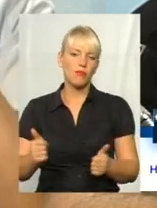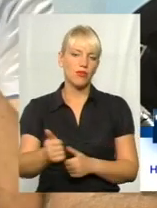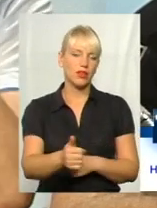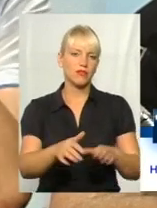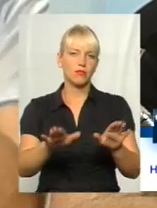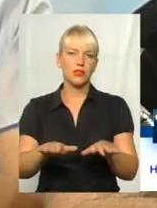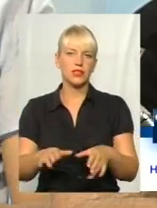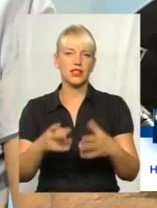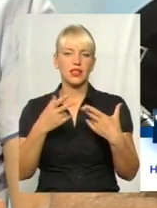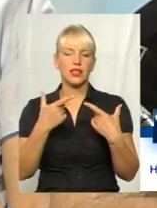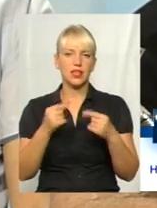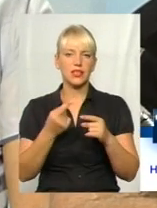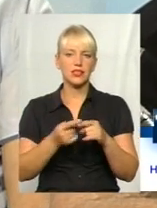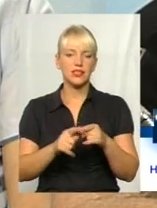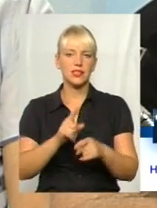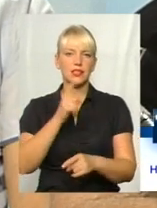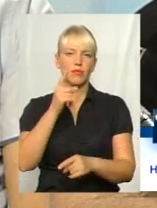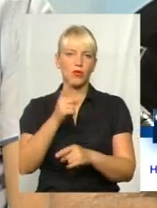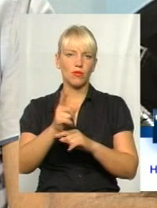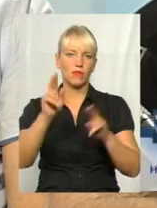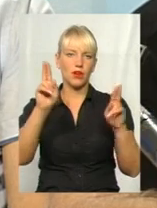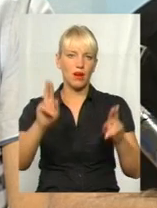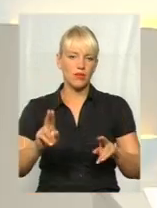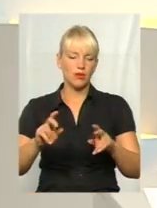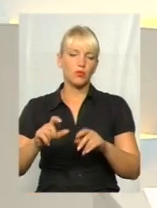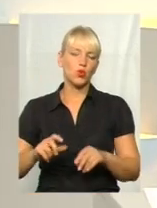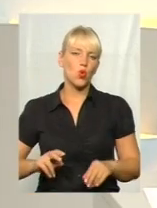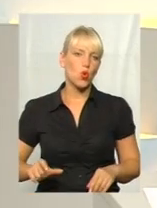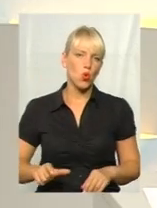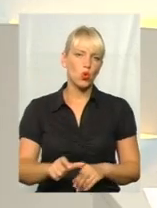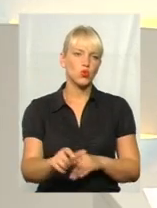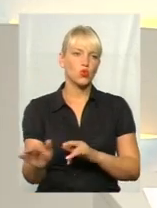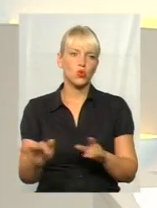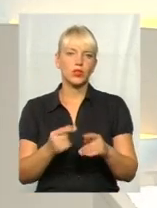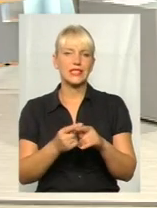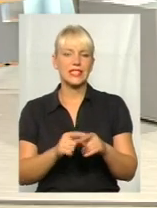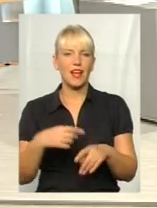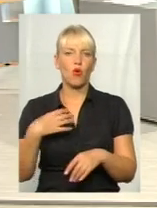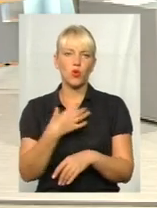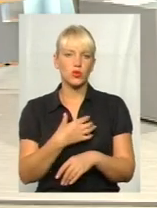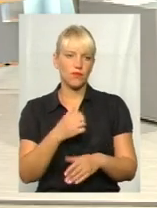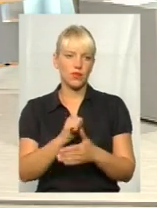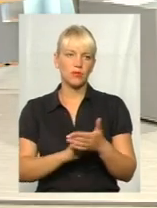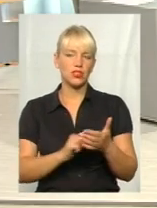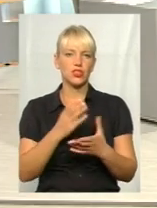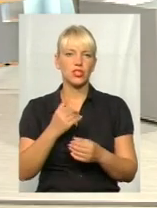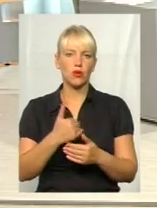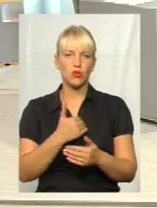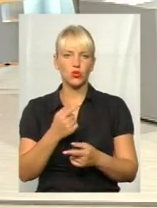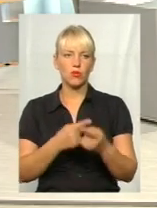заборонено правилами дорожнього руху безпосередньо. Це основні причини. Ще хочу повернутися до